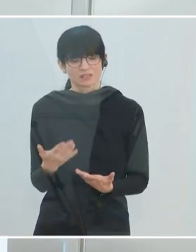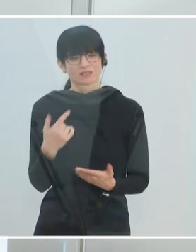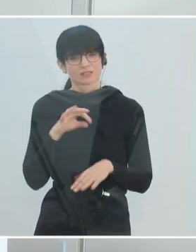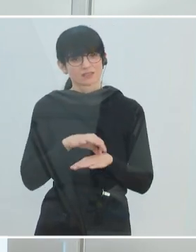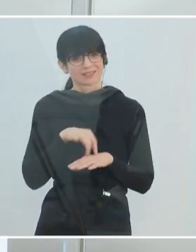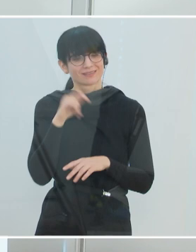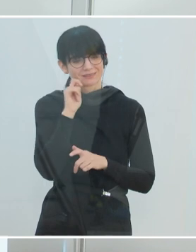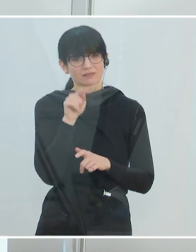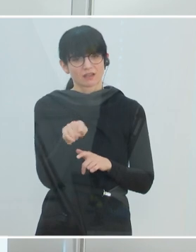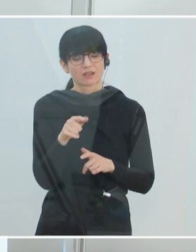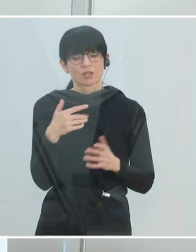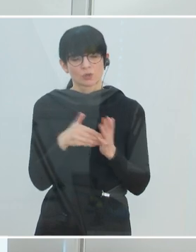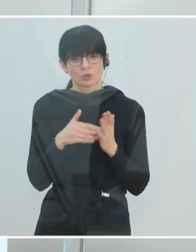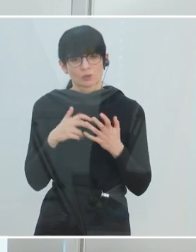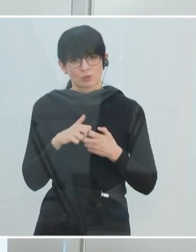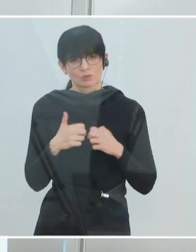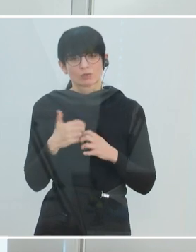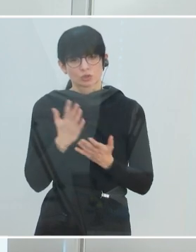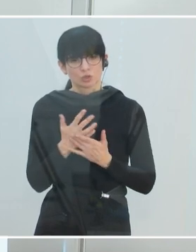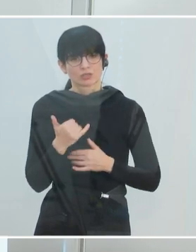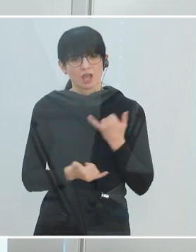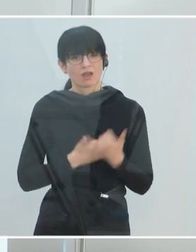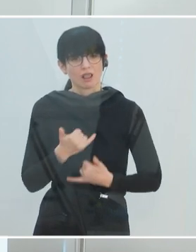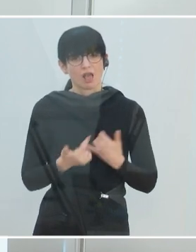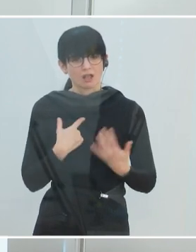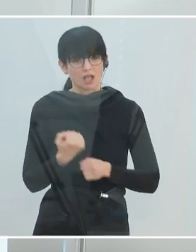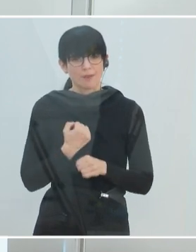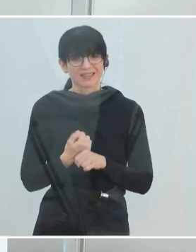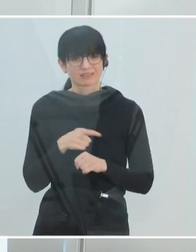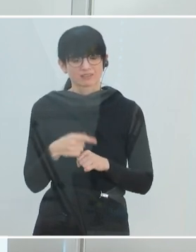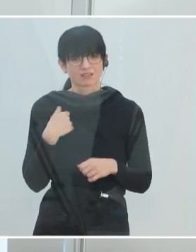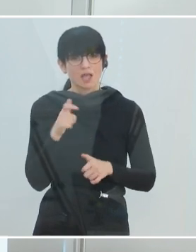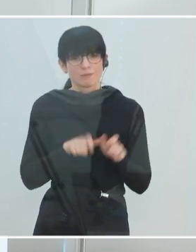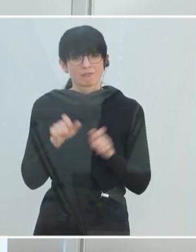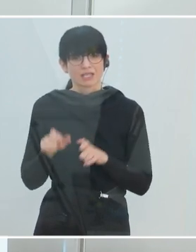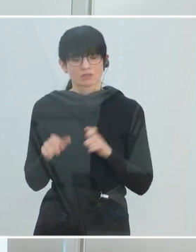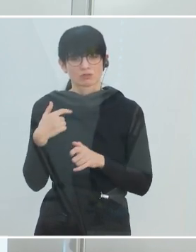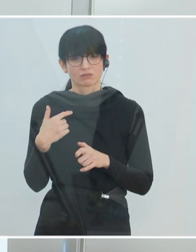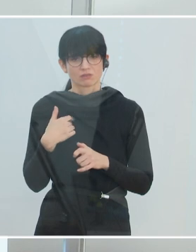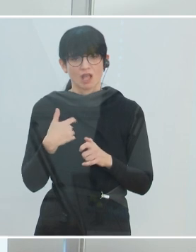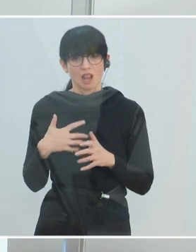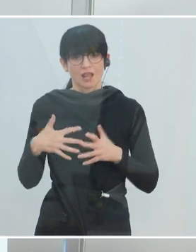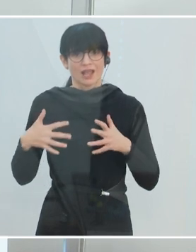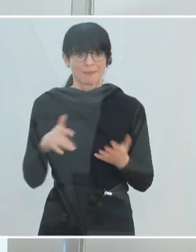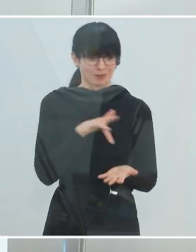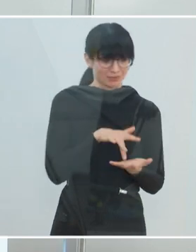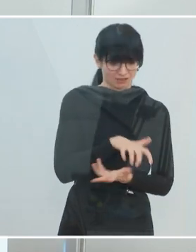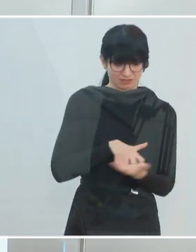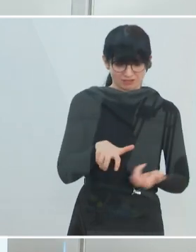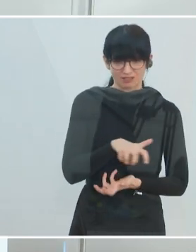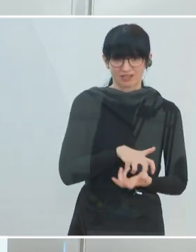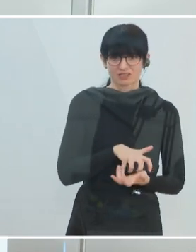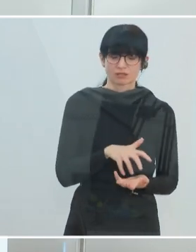in diesem Bereich. Daran wird seit einigen Jahren gearbeitet, das aufzustocken. Aber du kannst nicht mitten in der Krise sozusagen